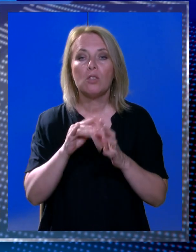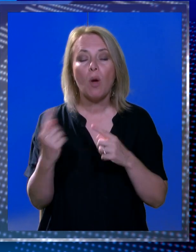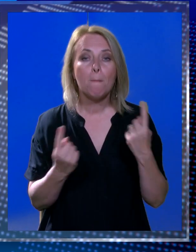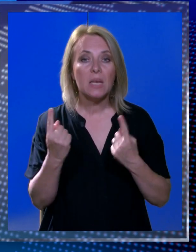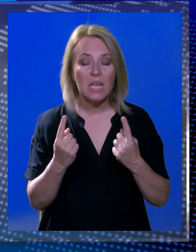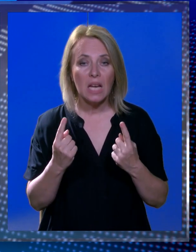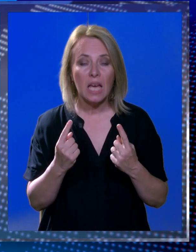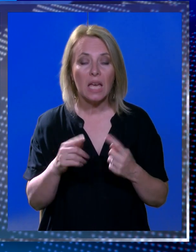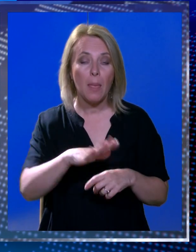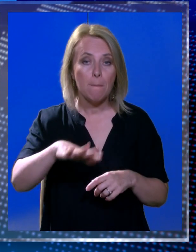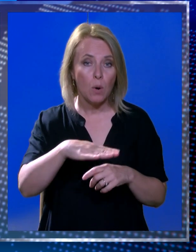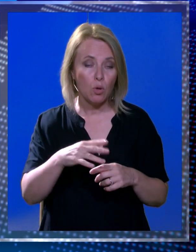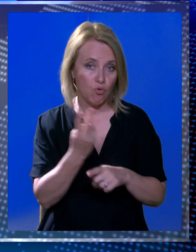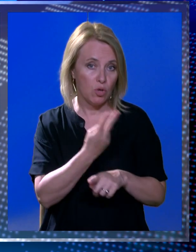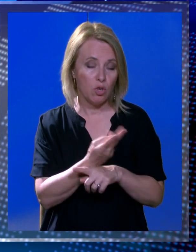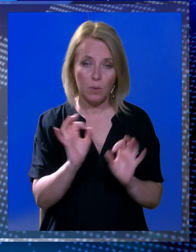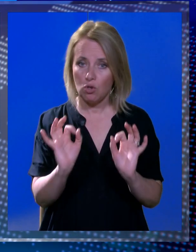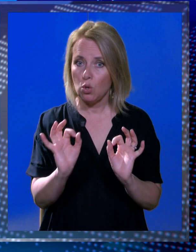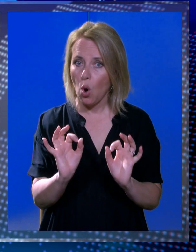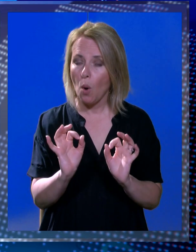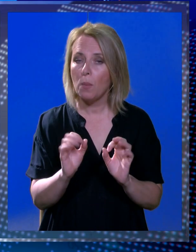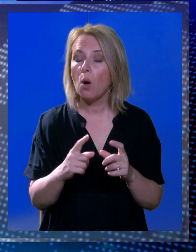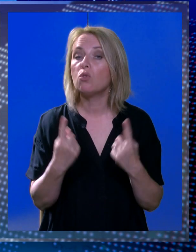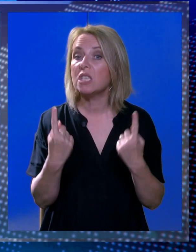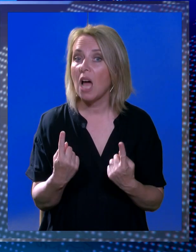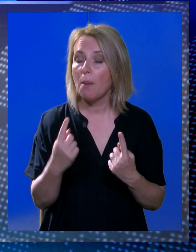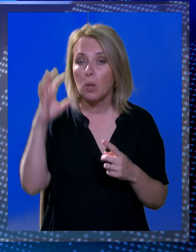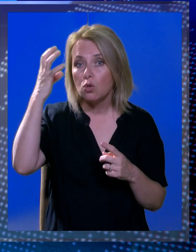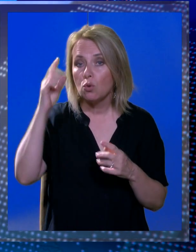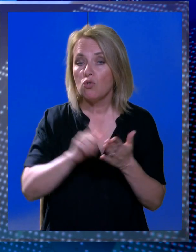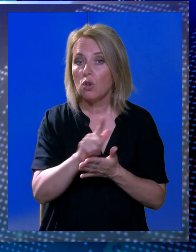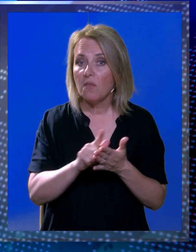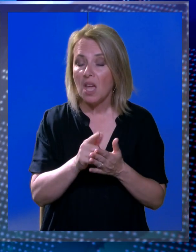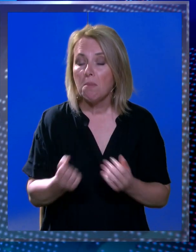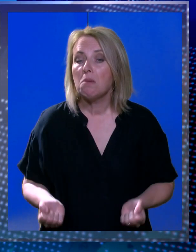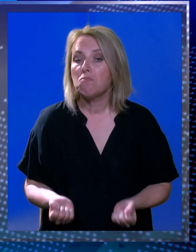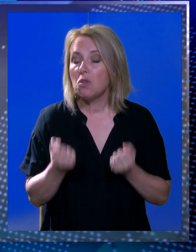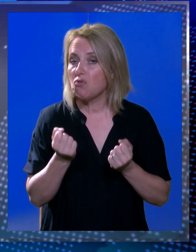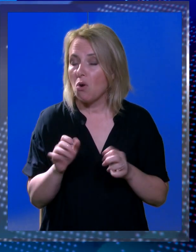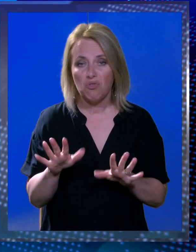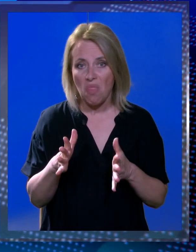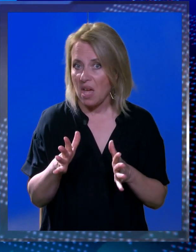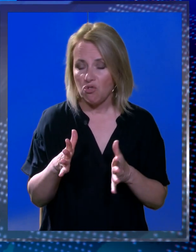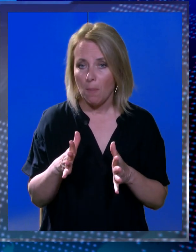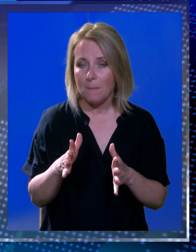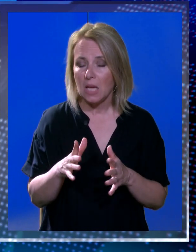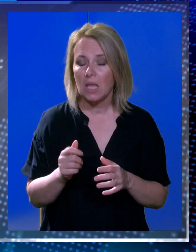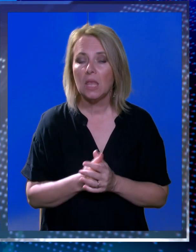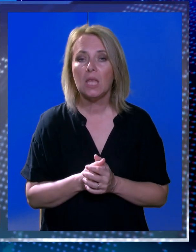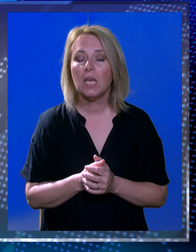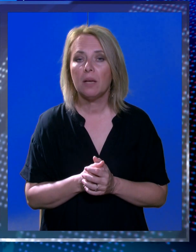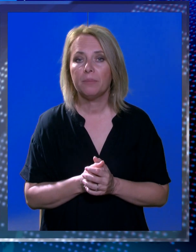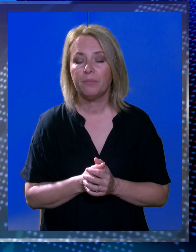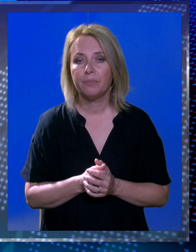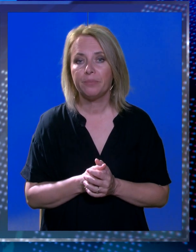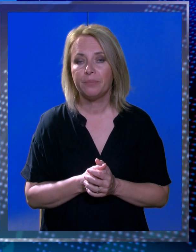Biometeorološke prilike će na području cijele zemlje biti povoljne u stabilno i sunčano vrijeme te gobe uzrokovane vremenom ne očekuju se ni kod